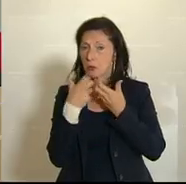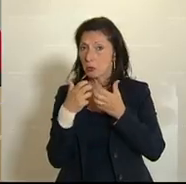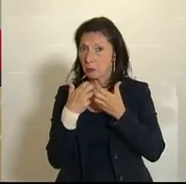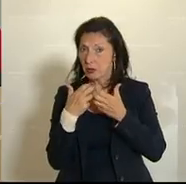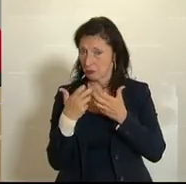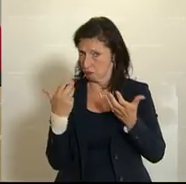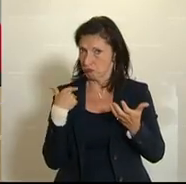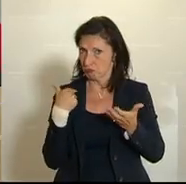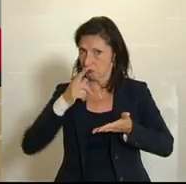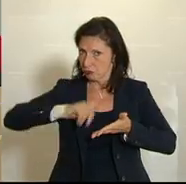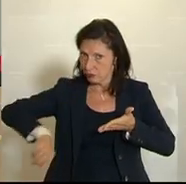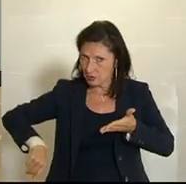Berichterstattung wurde verzichtet.